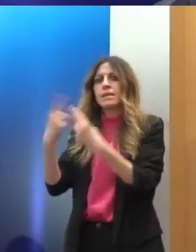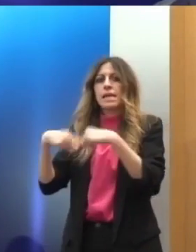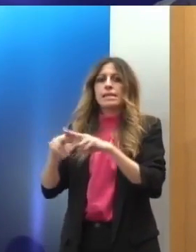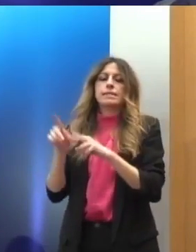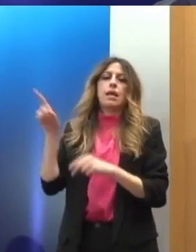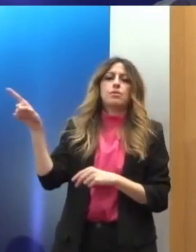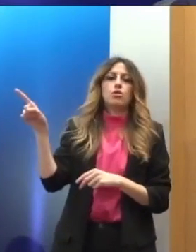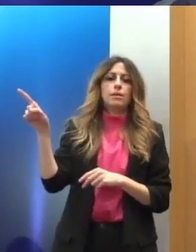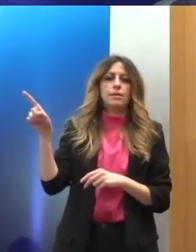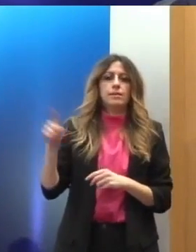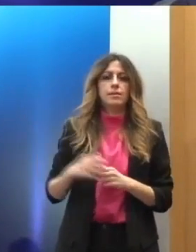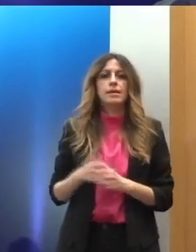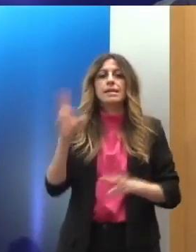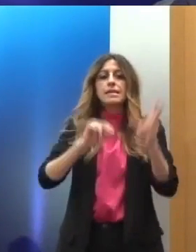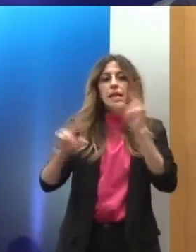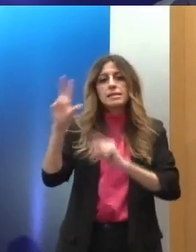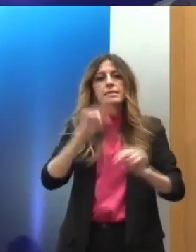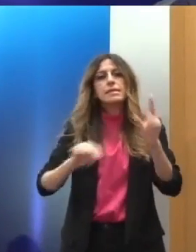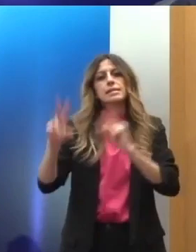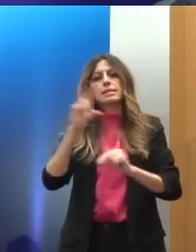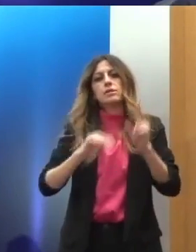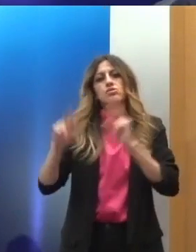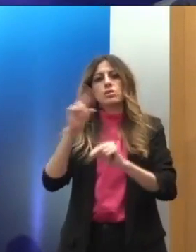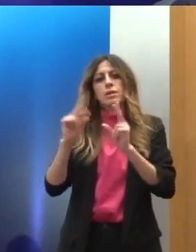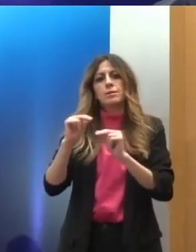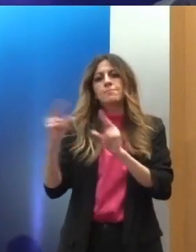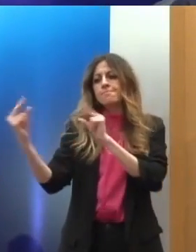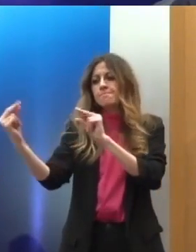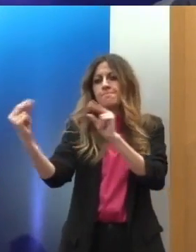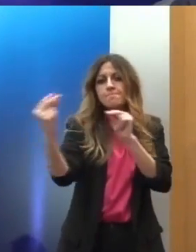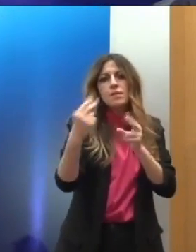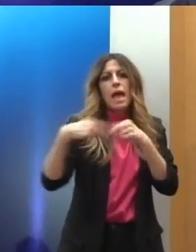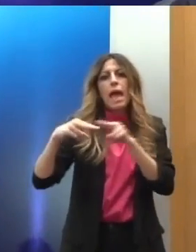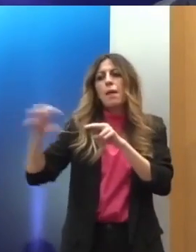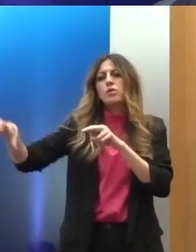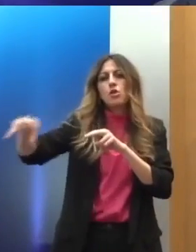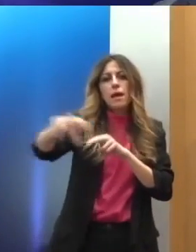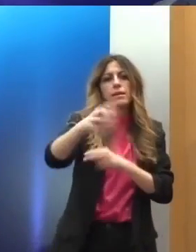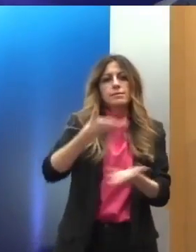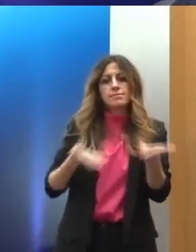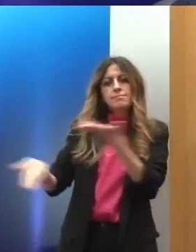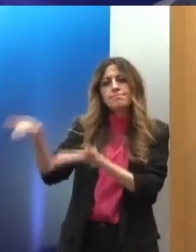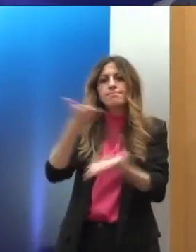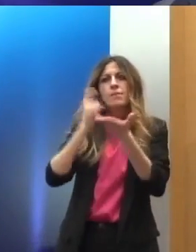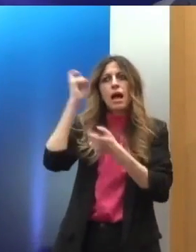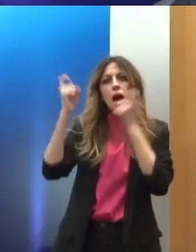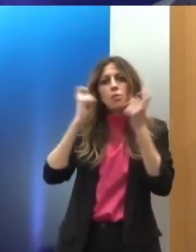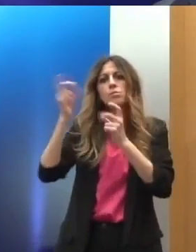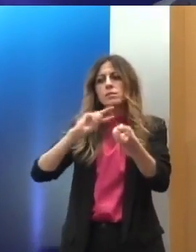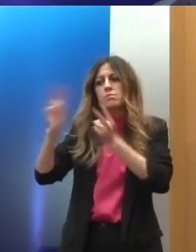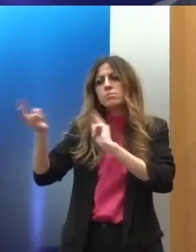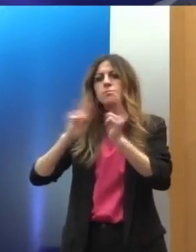συζητήσουν με κάθε μία από αυτές τις Επιτροπές, ανταλλάσσοντας απόψεις, απαντώντας ερωτήματα,